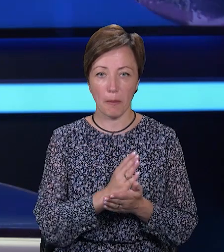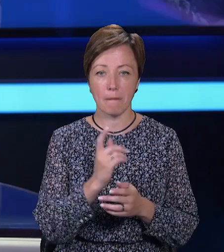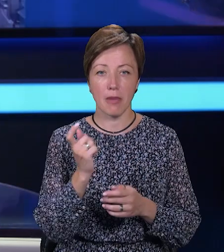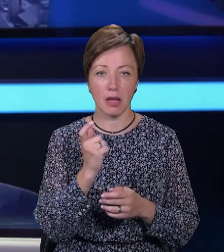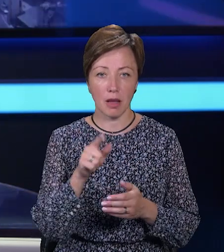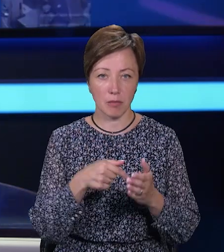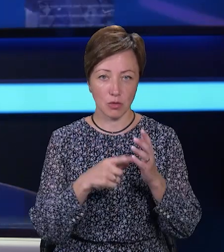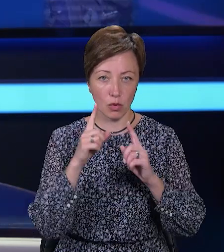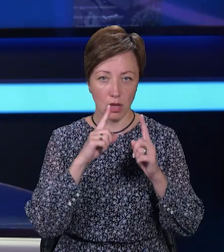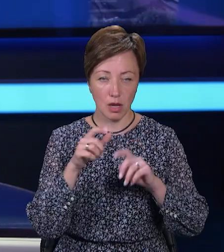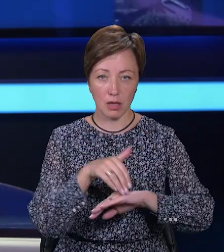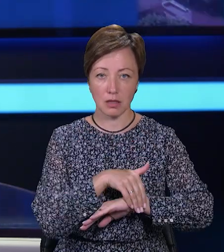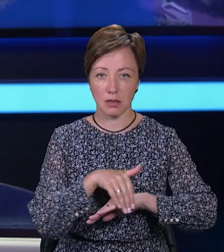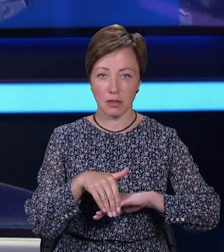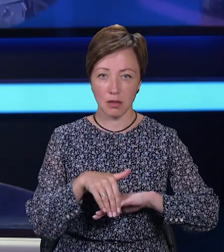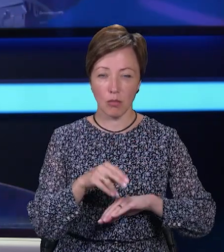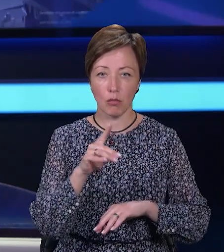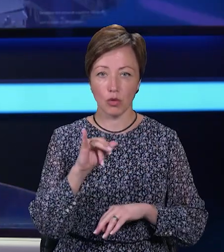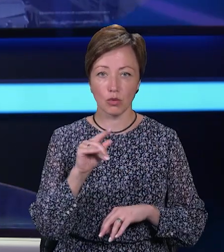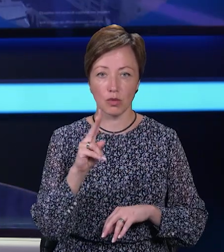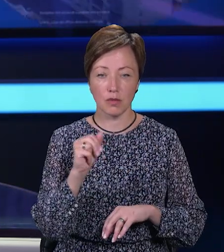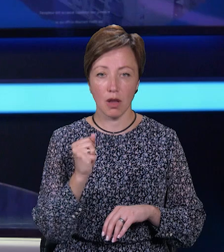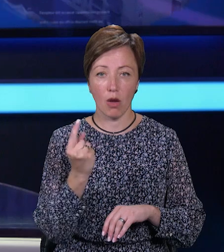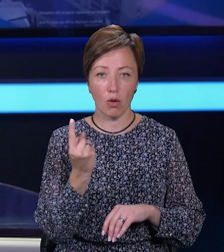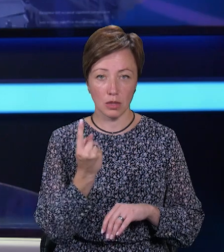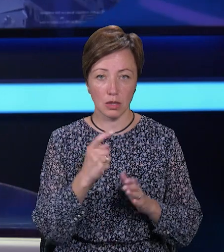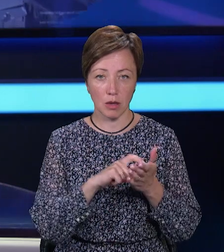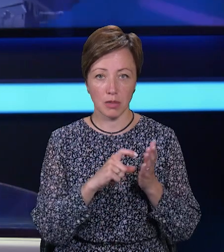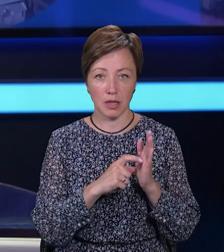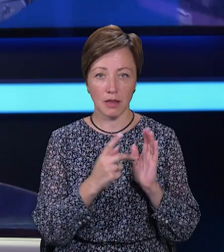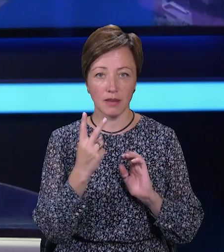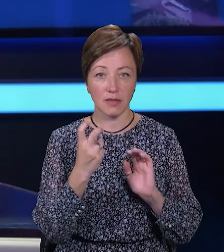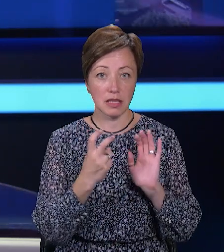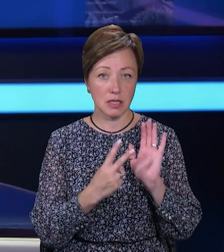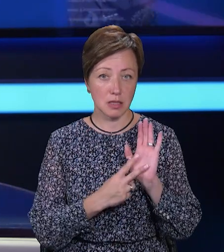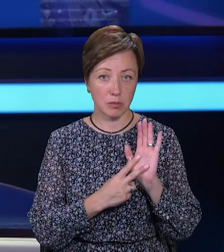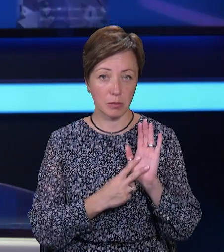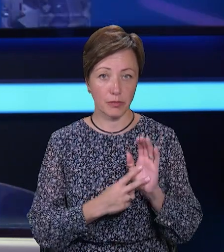міської ради. За адресою вулиця Проскурівська, 1, кабінет 207.